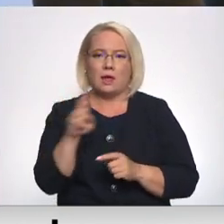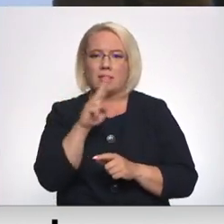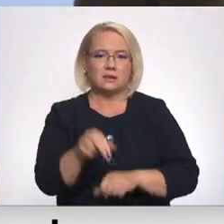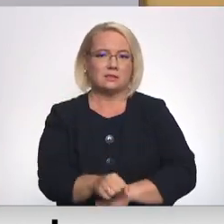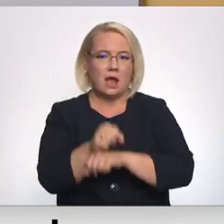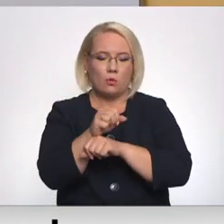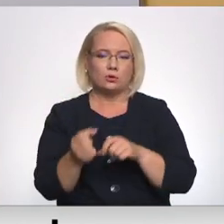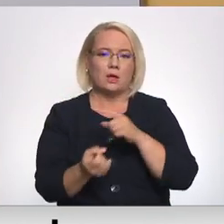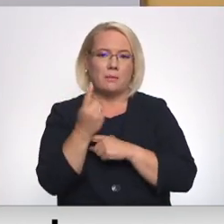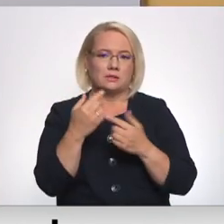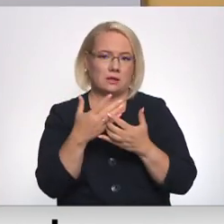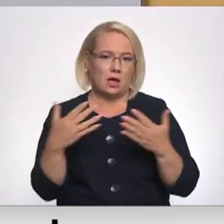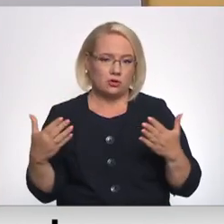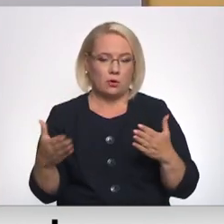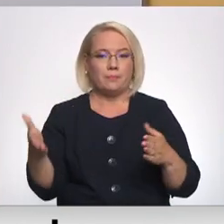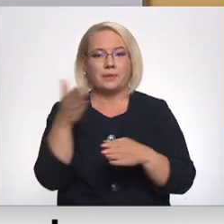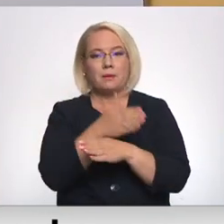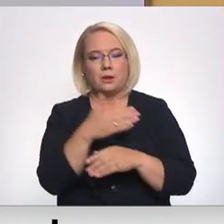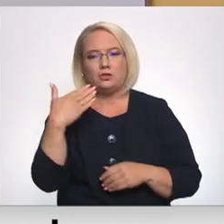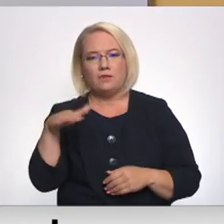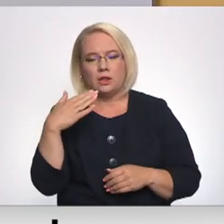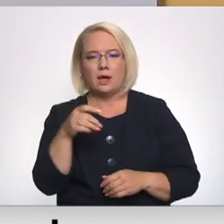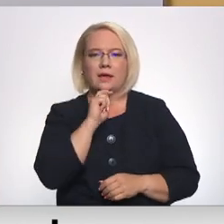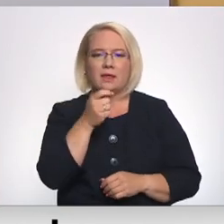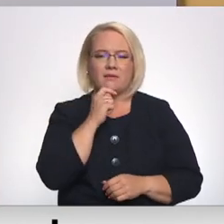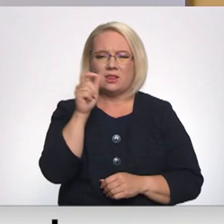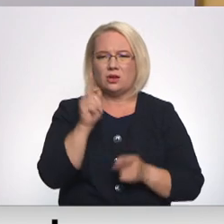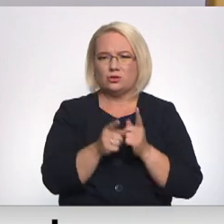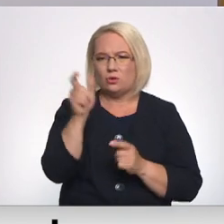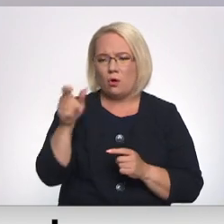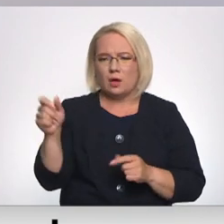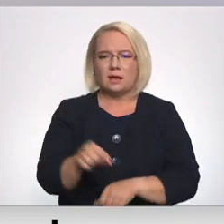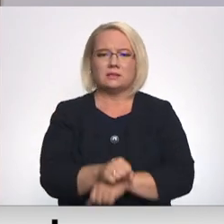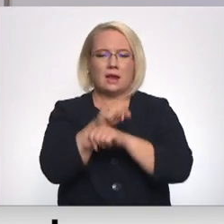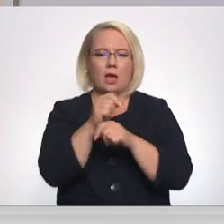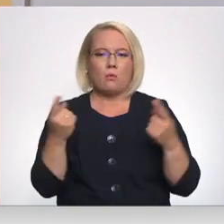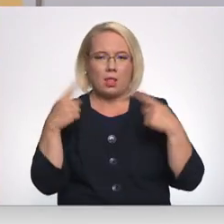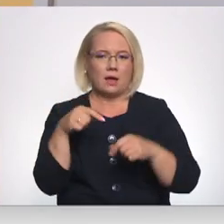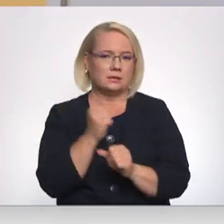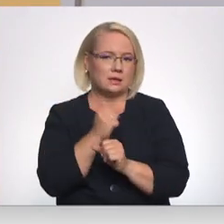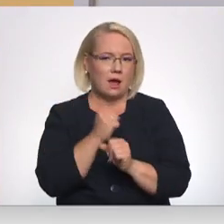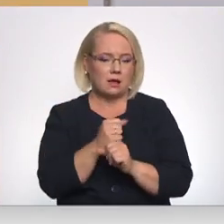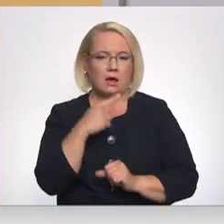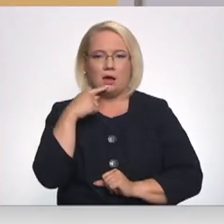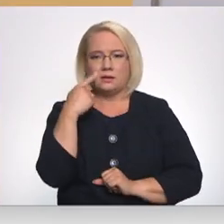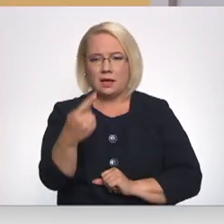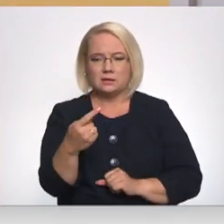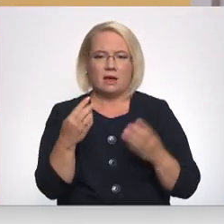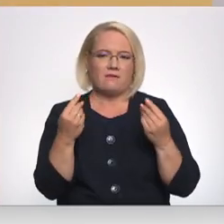ir dažādi. Iepriekšs izžitos intervētēs skolotāji, streikas laikā strādās, norādījuši gan uz